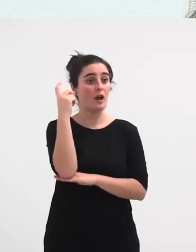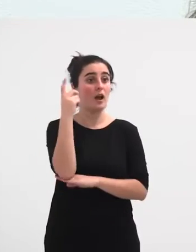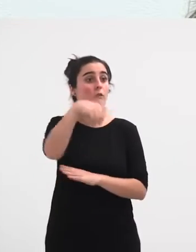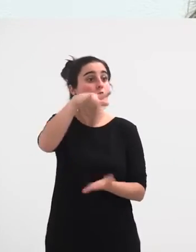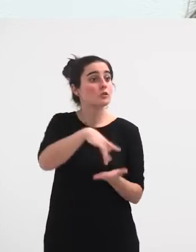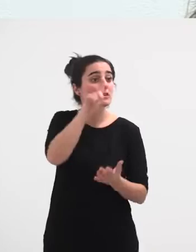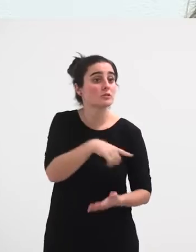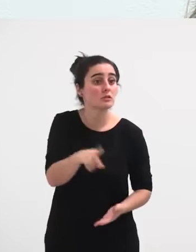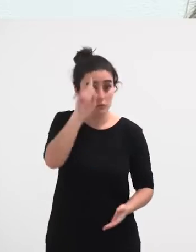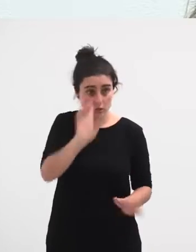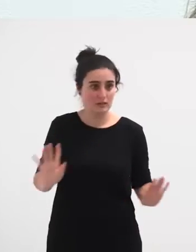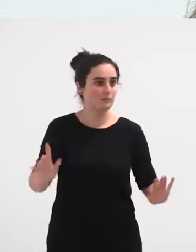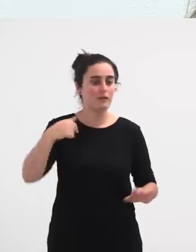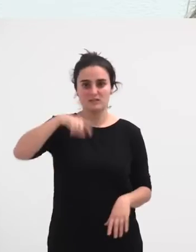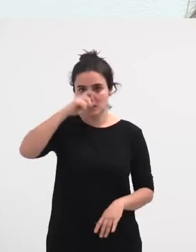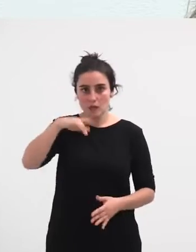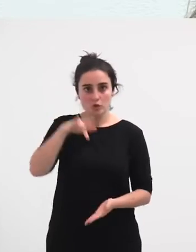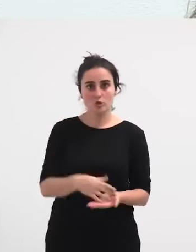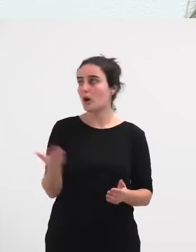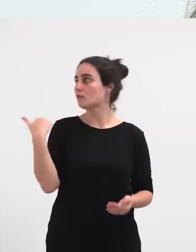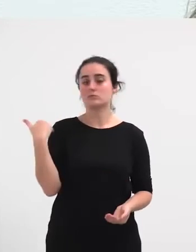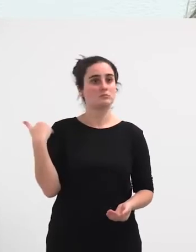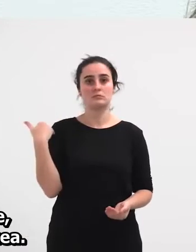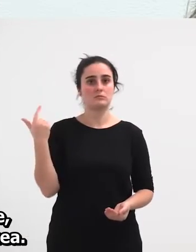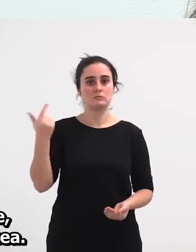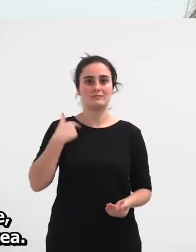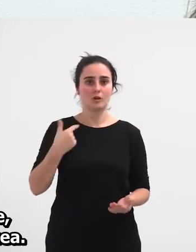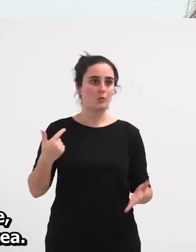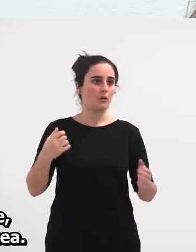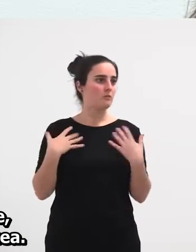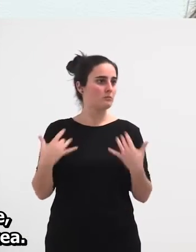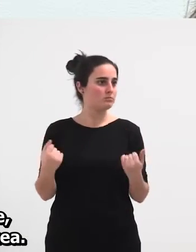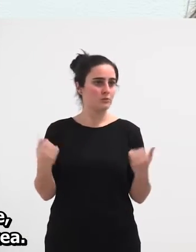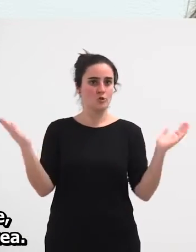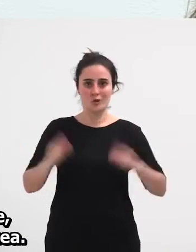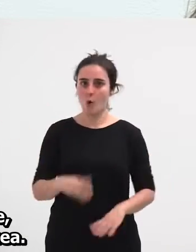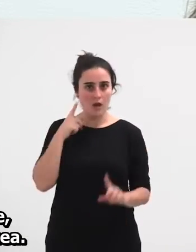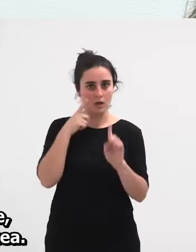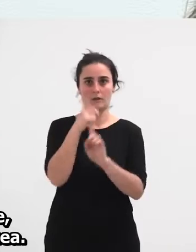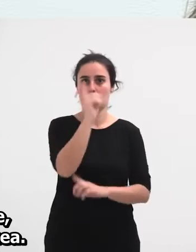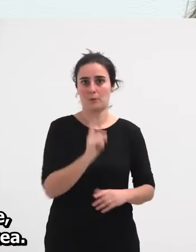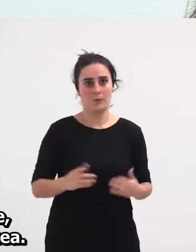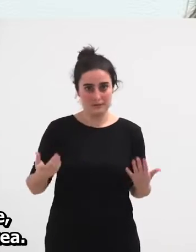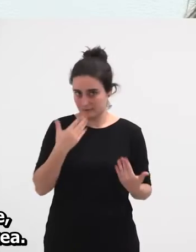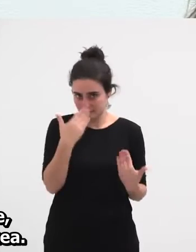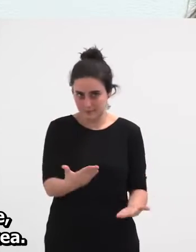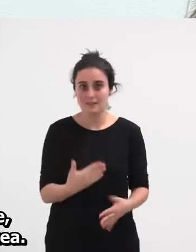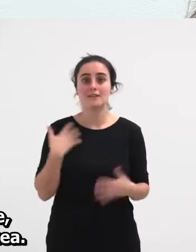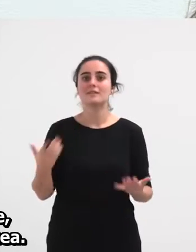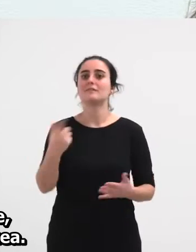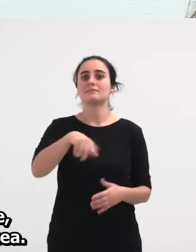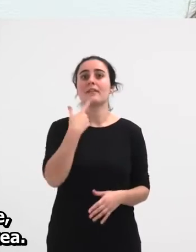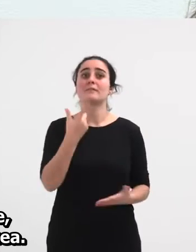Baina, haurten ikusi dugunarekin, ni ez dintzake ausartuko. Eta beraieka ondori izatu duten ere bai da, hori, ez dela komeni